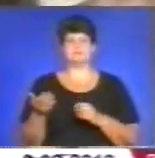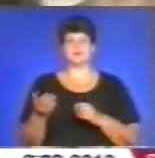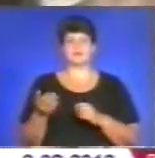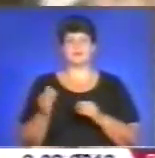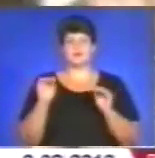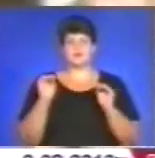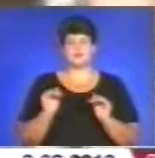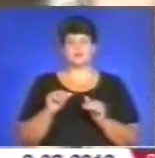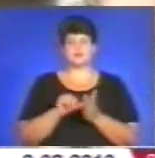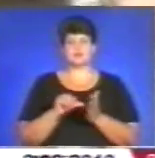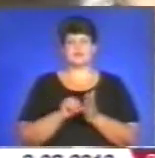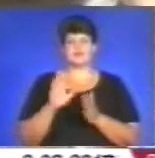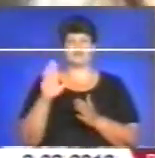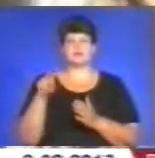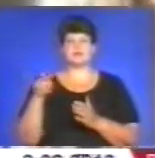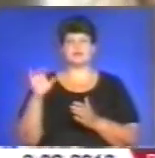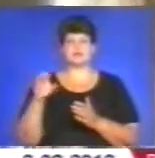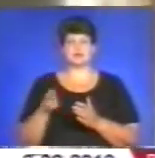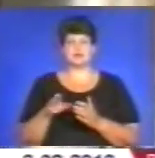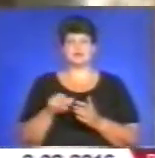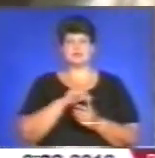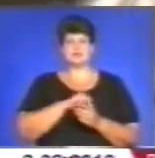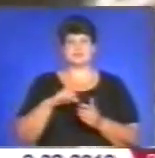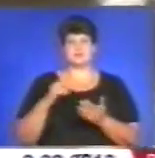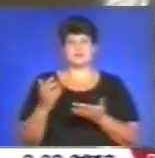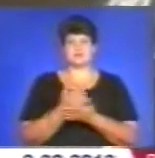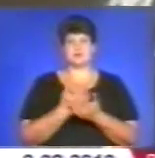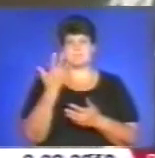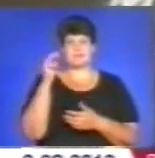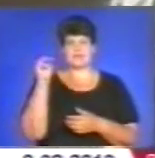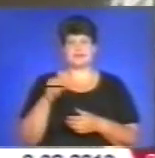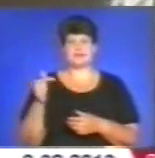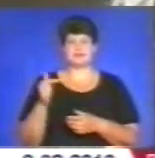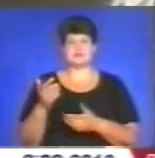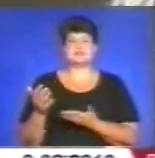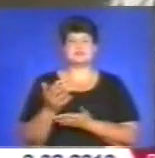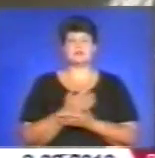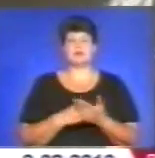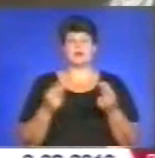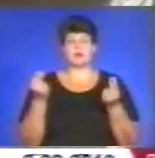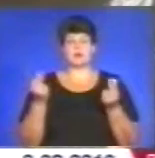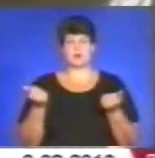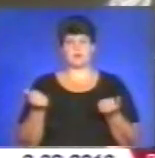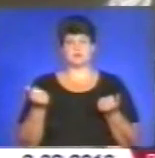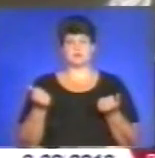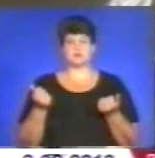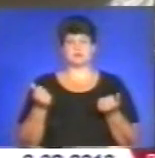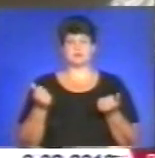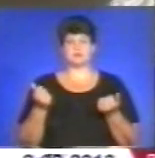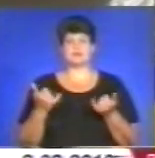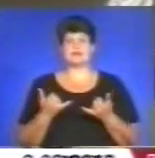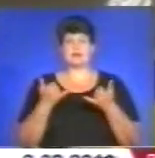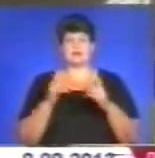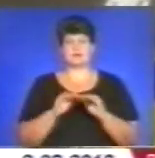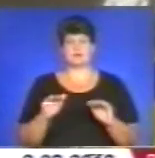учасниця акції – власна. Попри юний вік сама зібрала 5 тисяч гривень. Збирала гроші на обладнання для